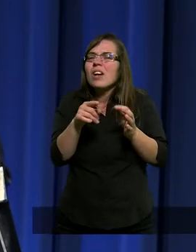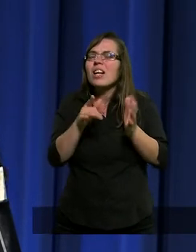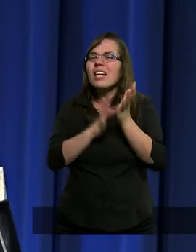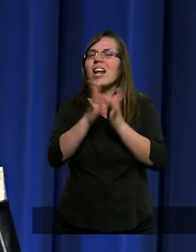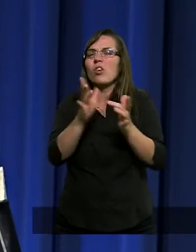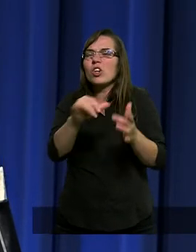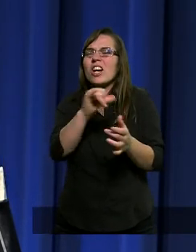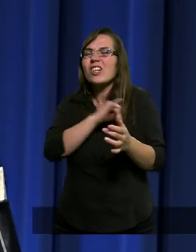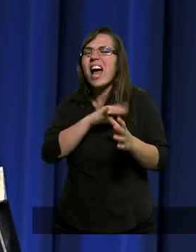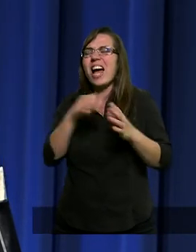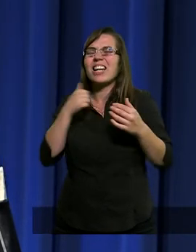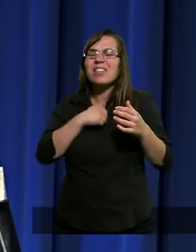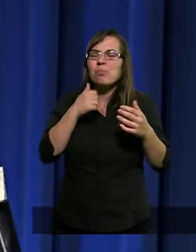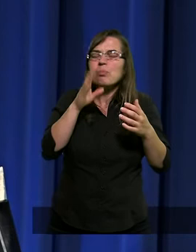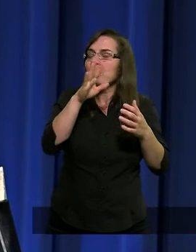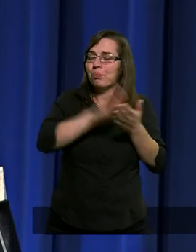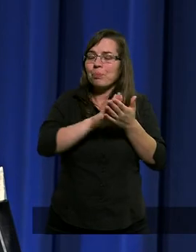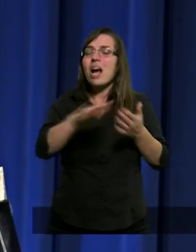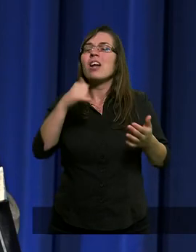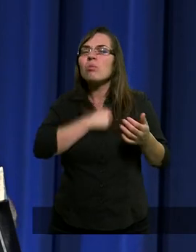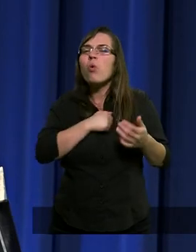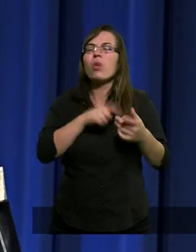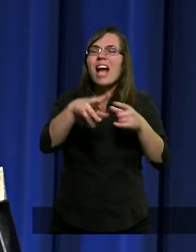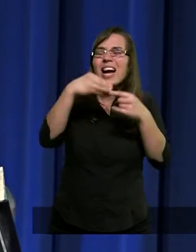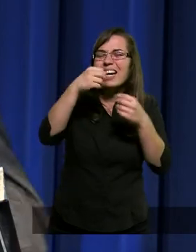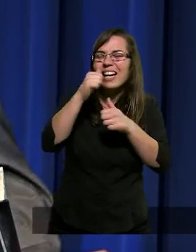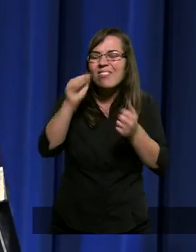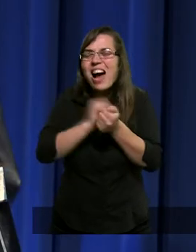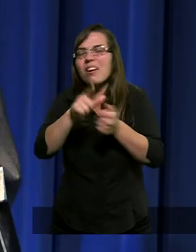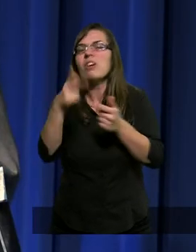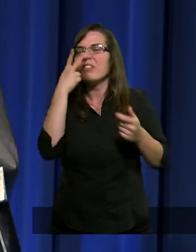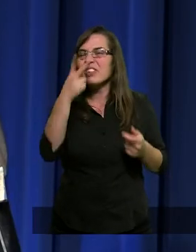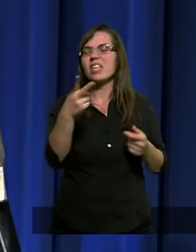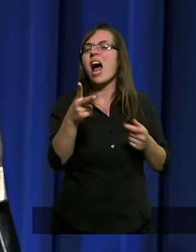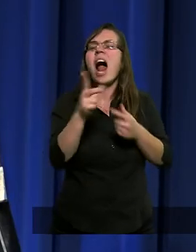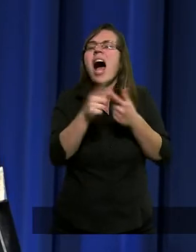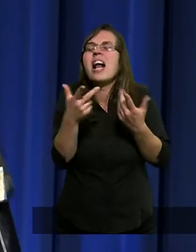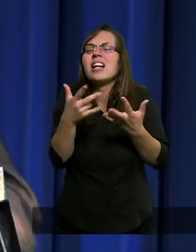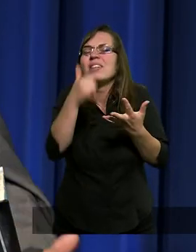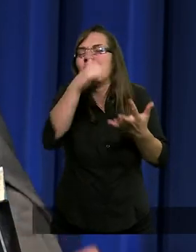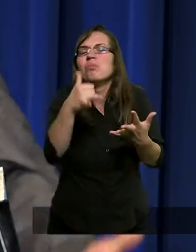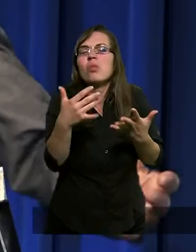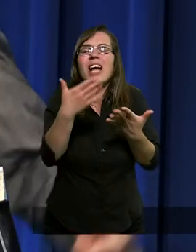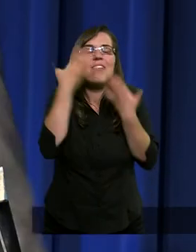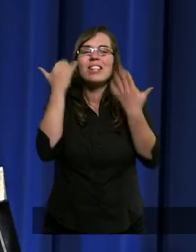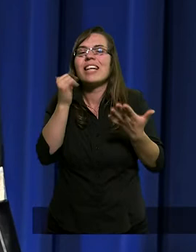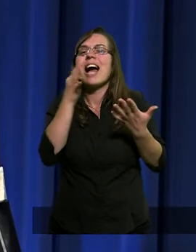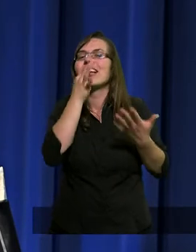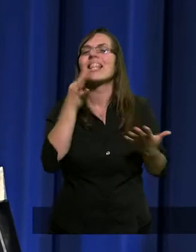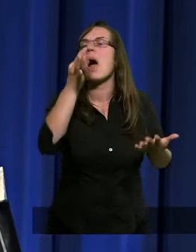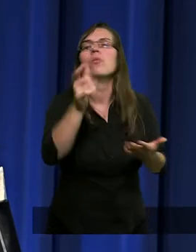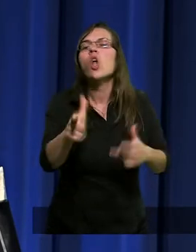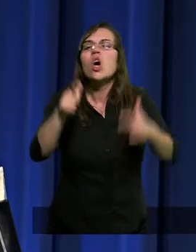Chrystusem się dzieje, ale nie mieli odwagi go zapytać, co się stało,